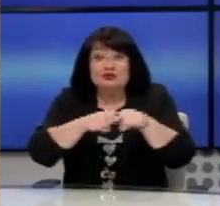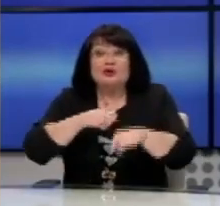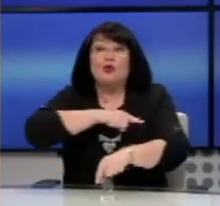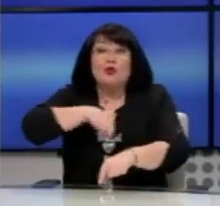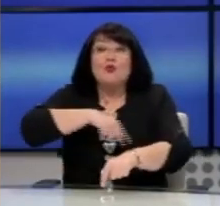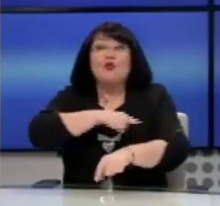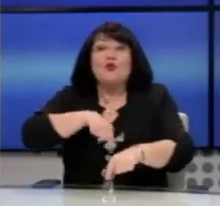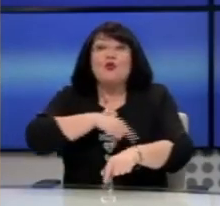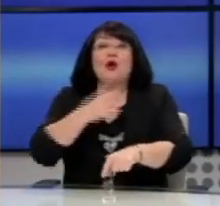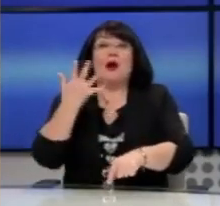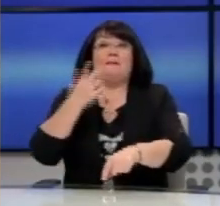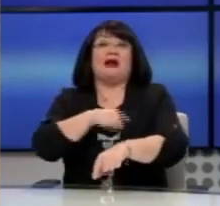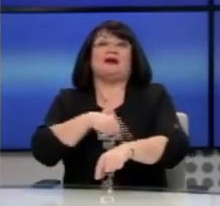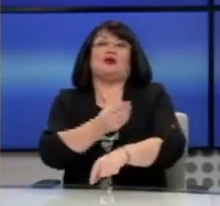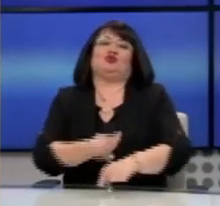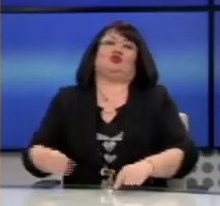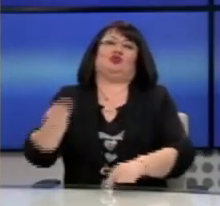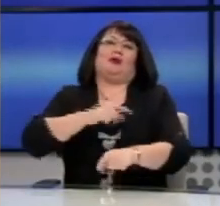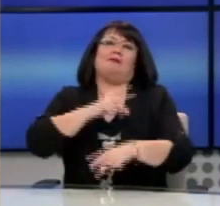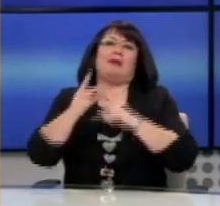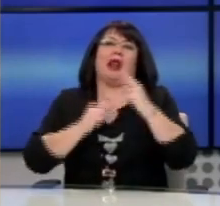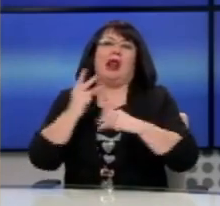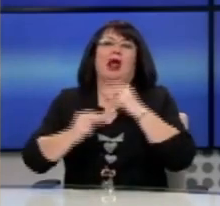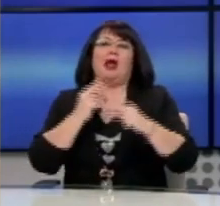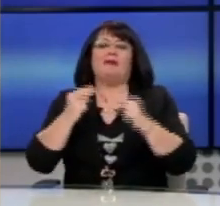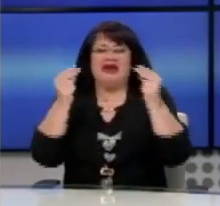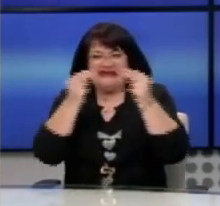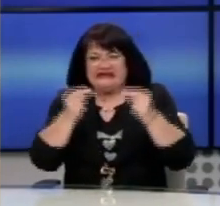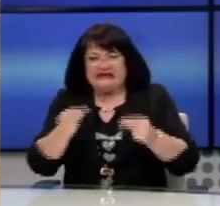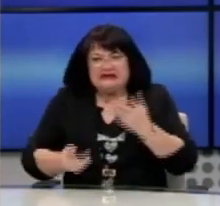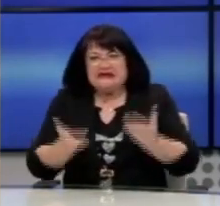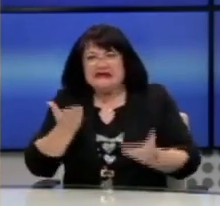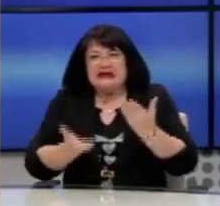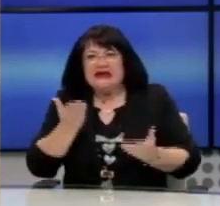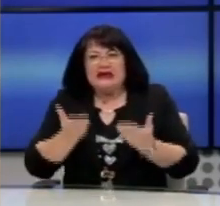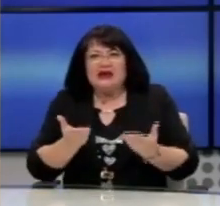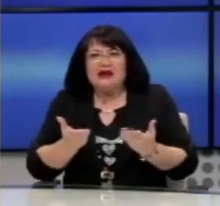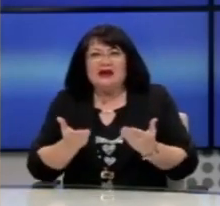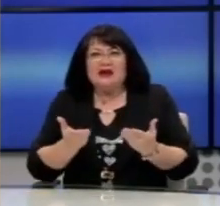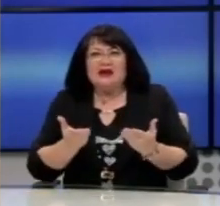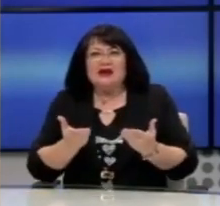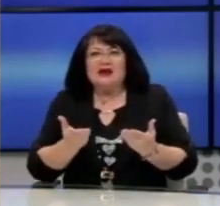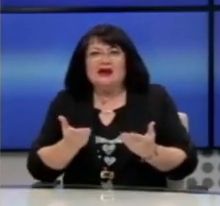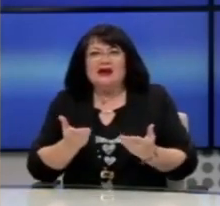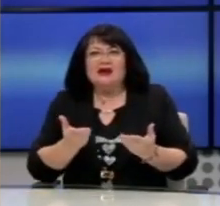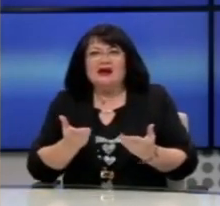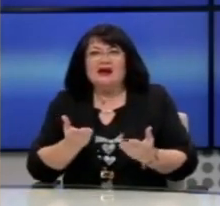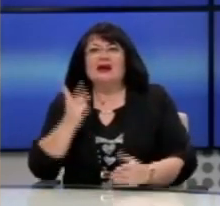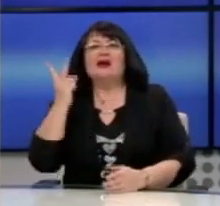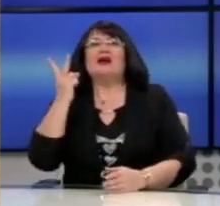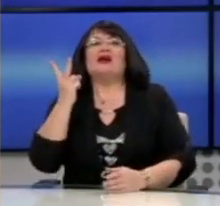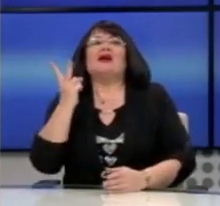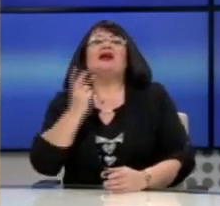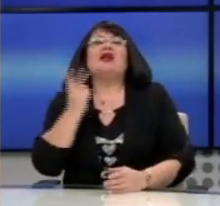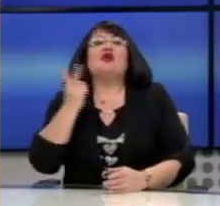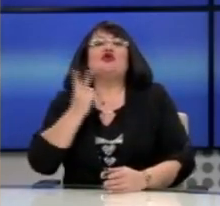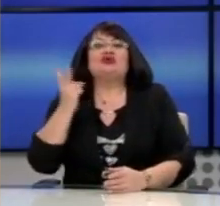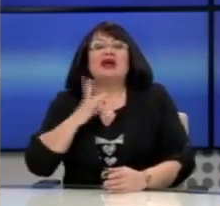είναι πάνω από πέντε ώρες, με βάση τα στατιστικά στοιχεία έχουν φύγει από τη ζωή πάνω από 20 συμπολίτες μας.